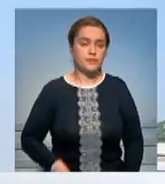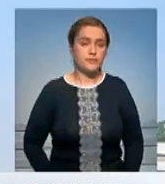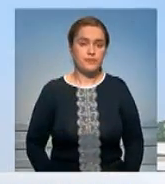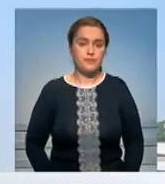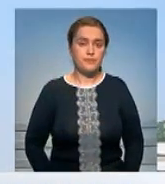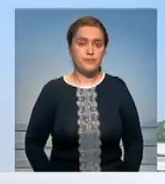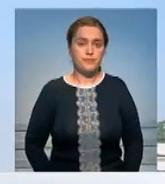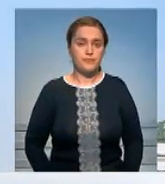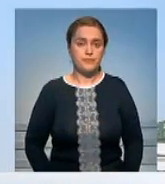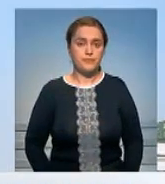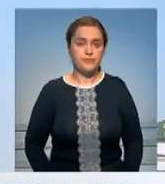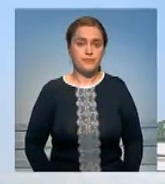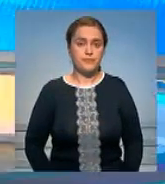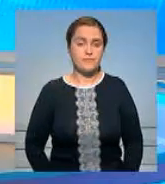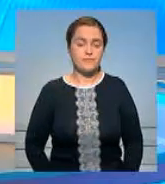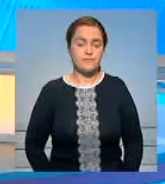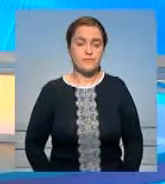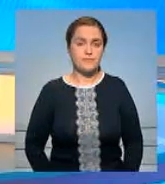Хабар-24.